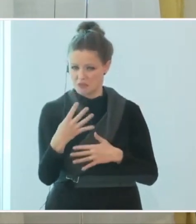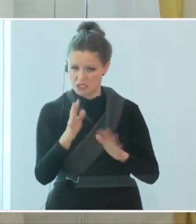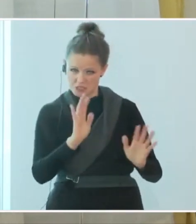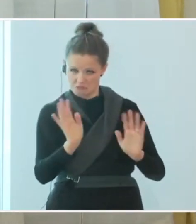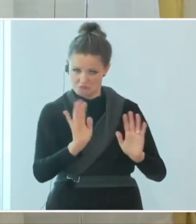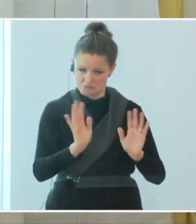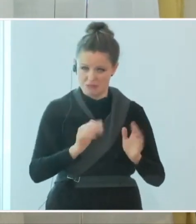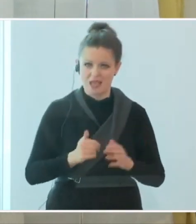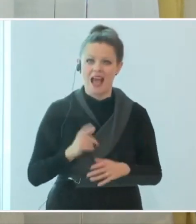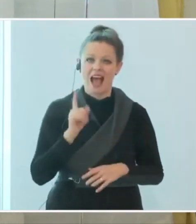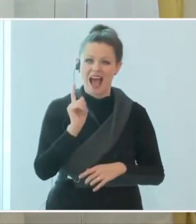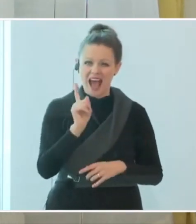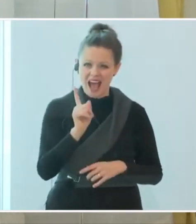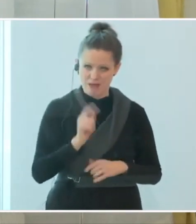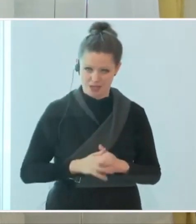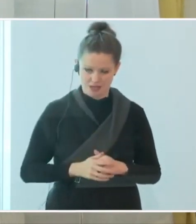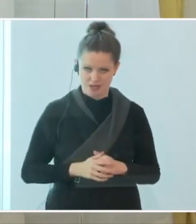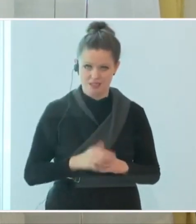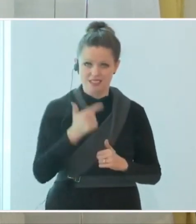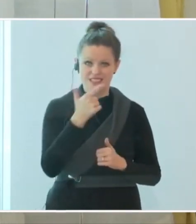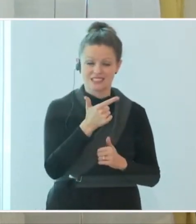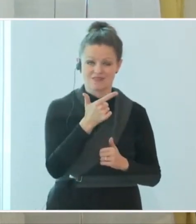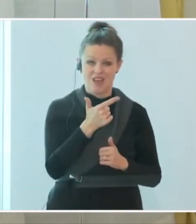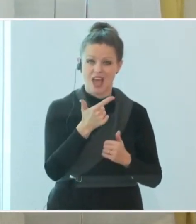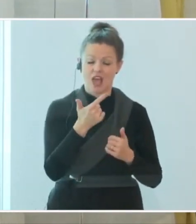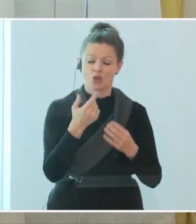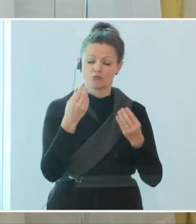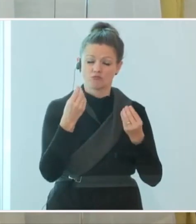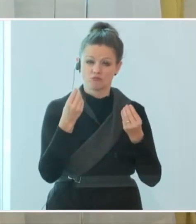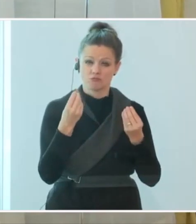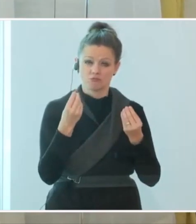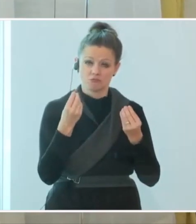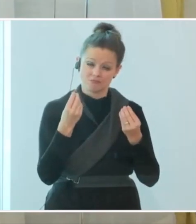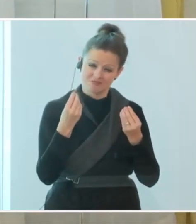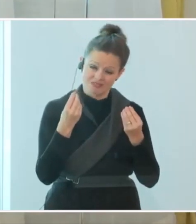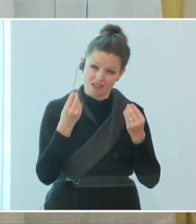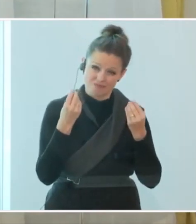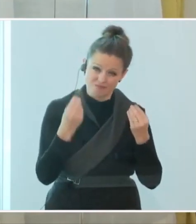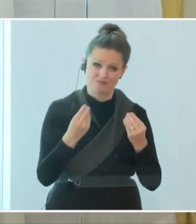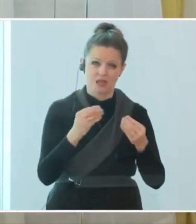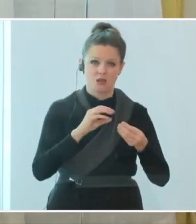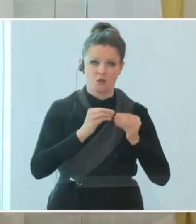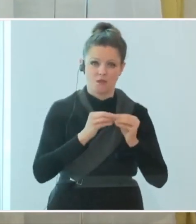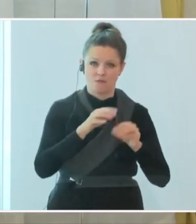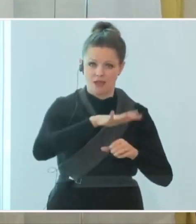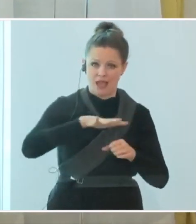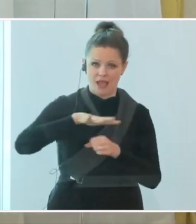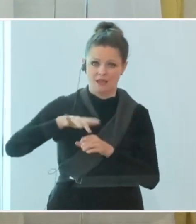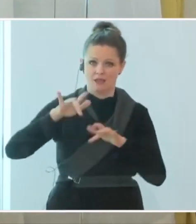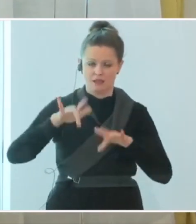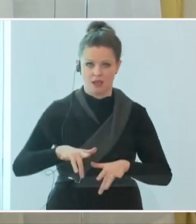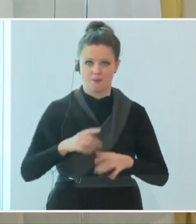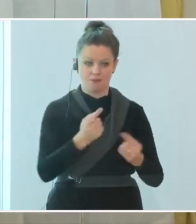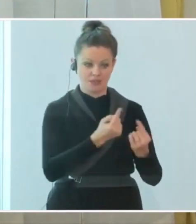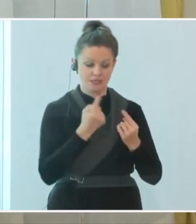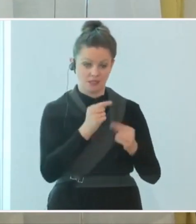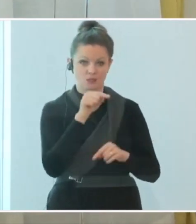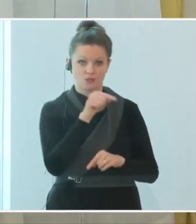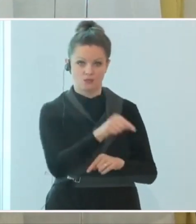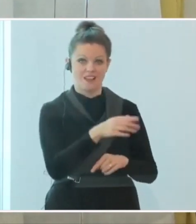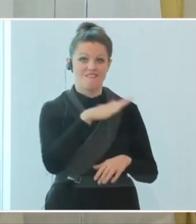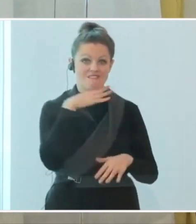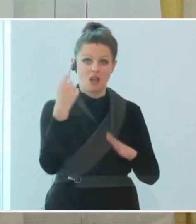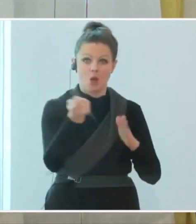Aber es gibt zwei große Problembereiche zusätzlich noch, nämlich einerseits die Tatsache, dass viele, viele